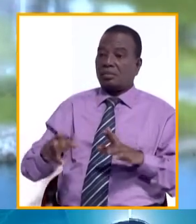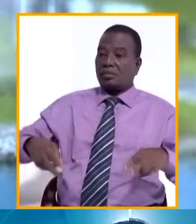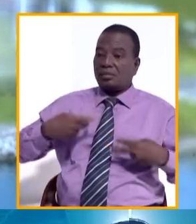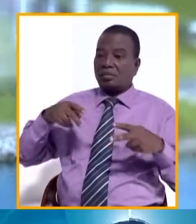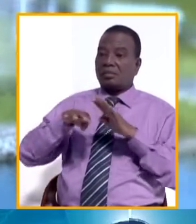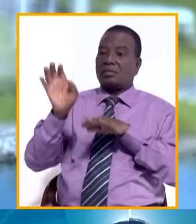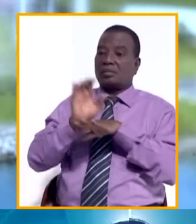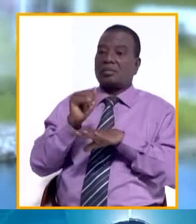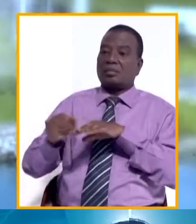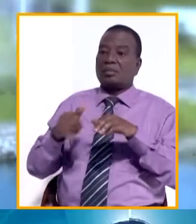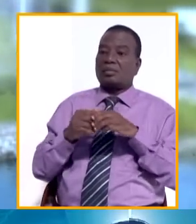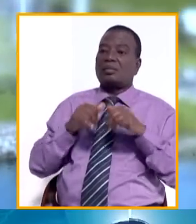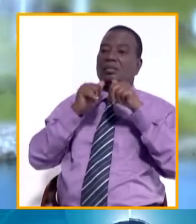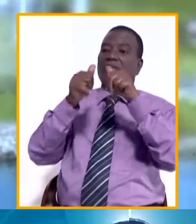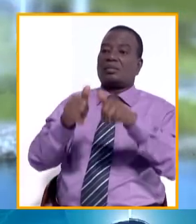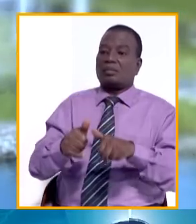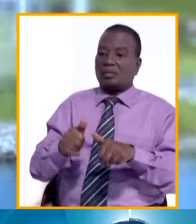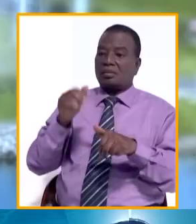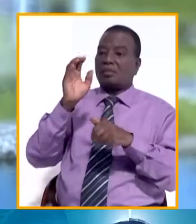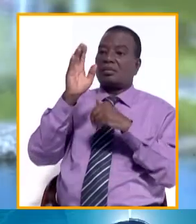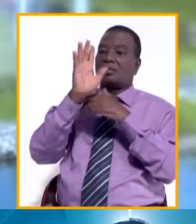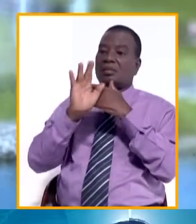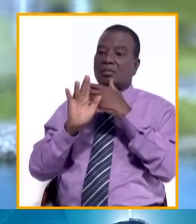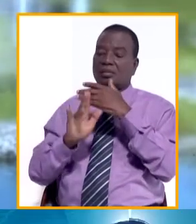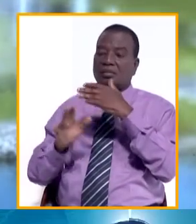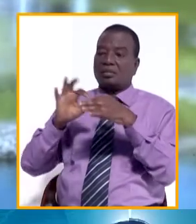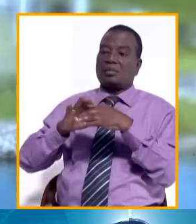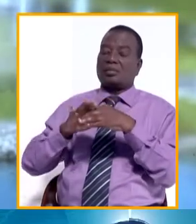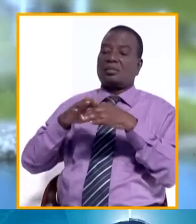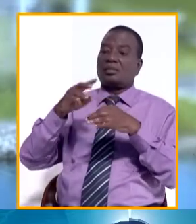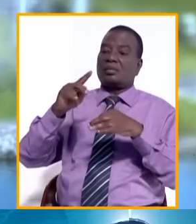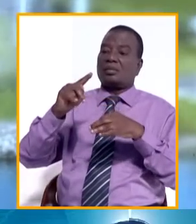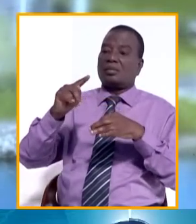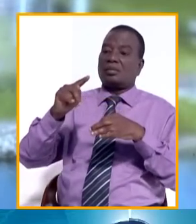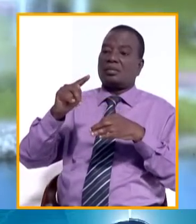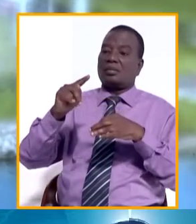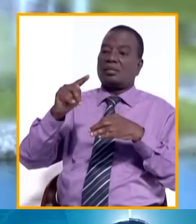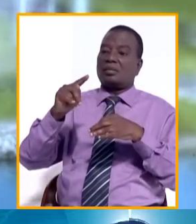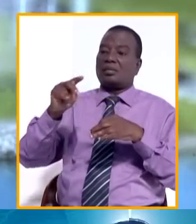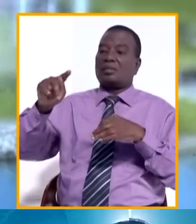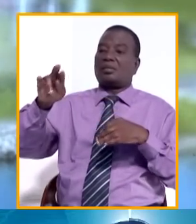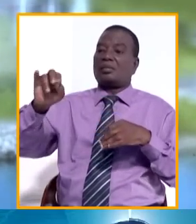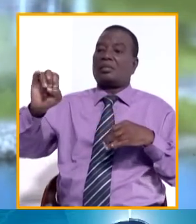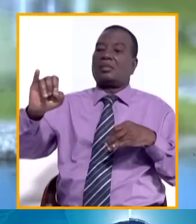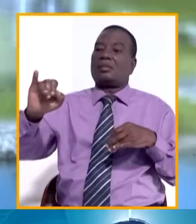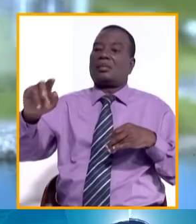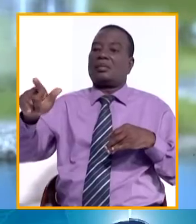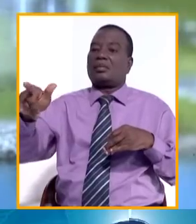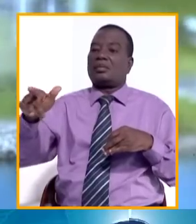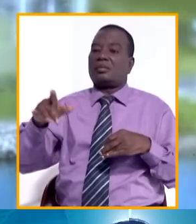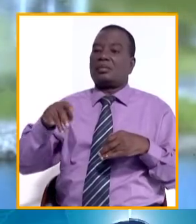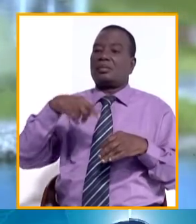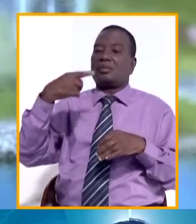don de sang au Centre national de transfusion sanguine d'Autracheville. 1500 poches de sang pour aider les personnes en situation de manque de sang.